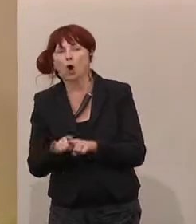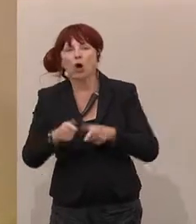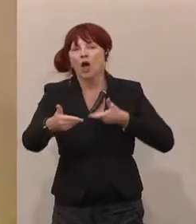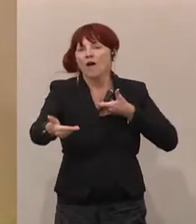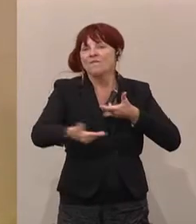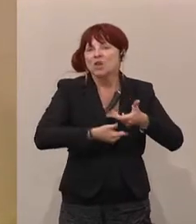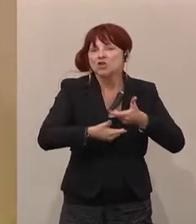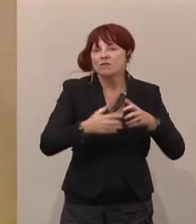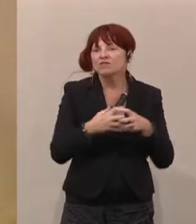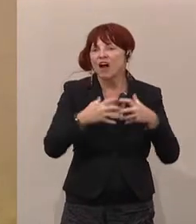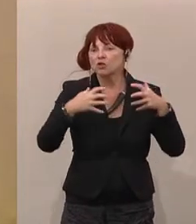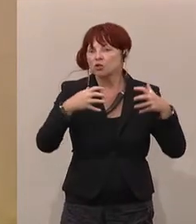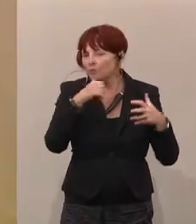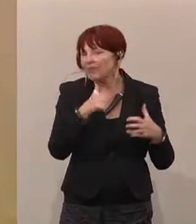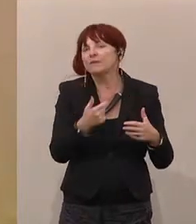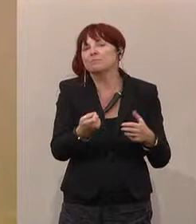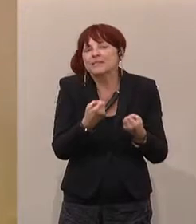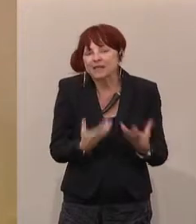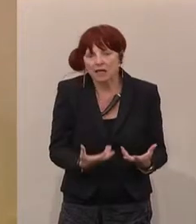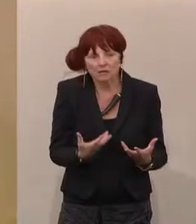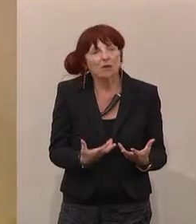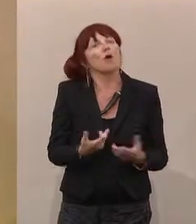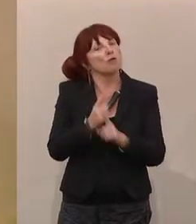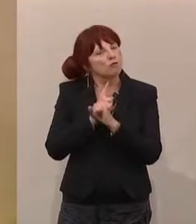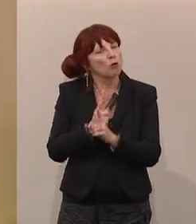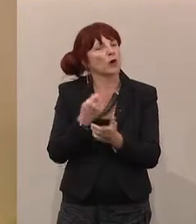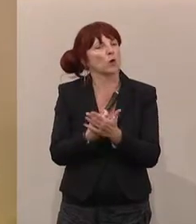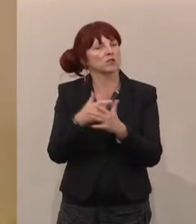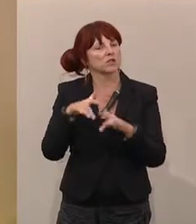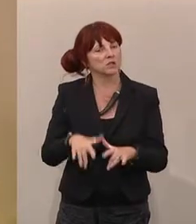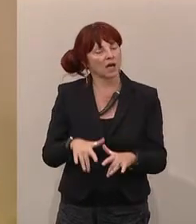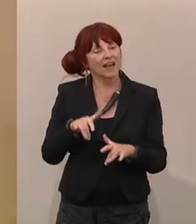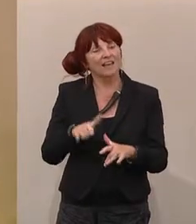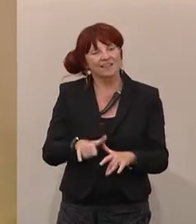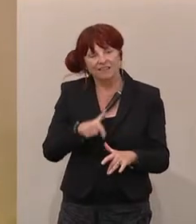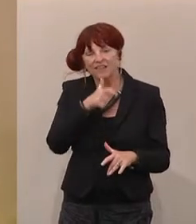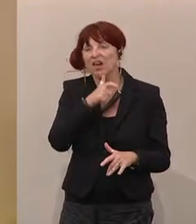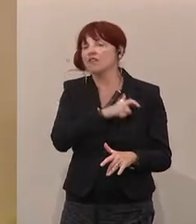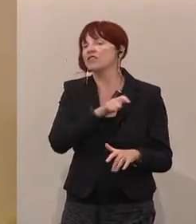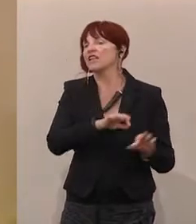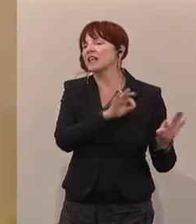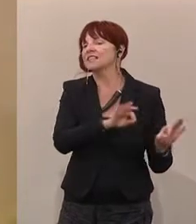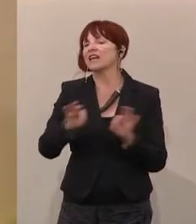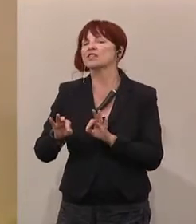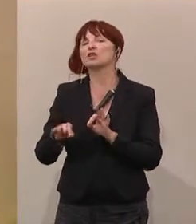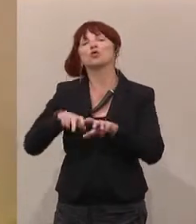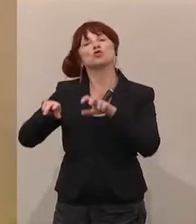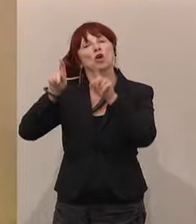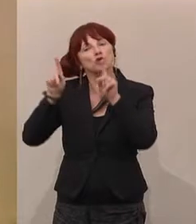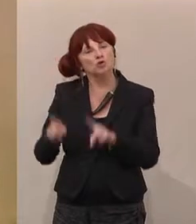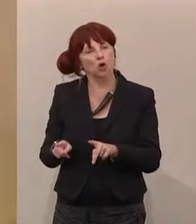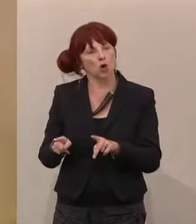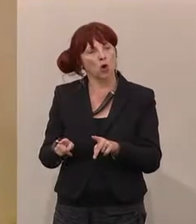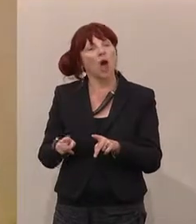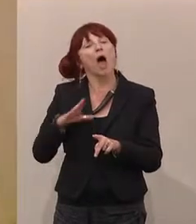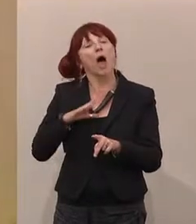Arbeitslosigkeit und Folgekosten. Wir würden es gerecht finden, wenn es diese Finanztransaktsteuer endlich gibt. Die Regierungsparteien haben es im Ausschuss